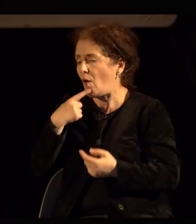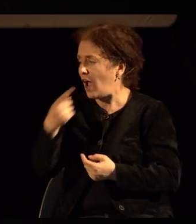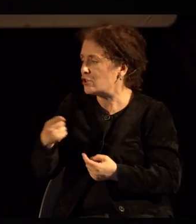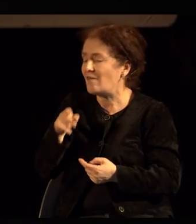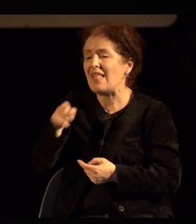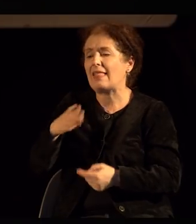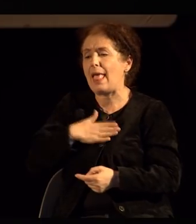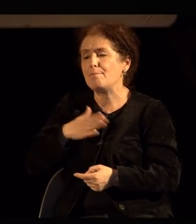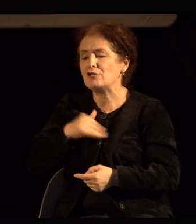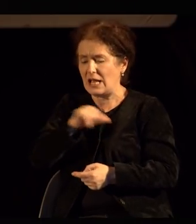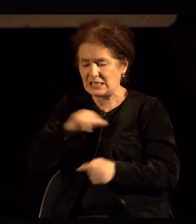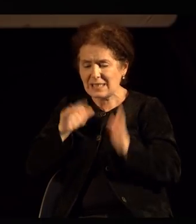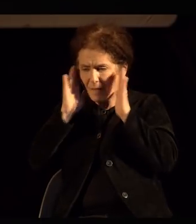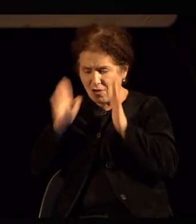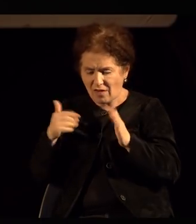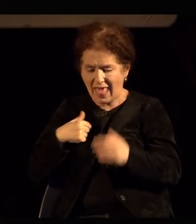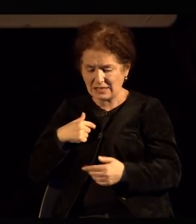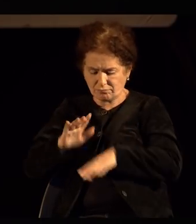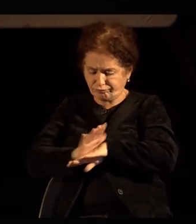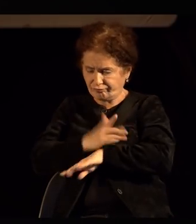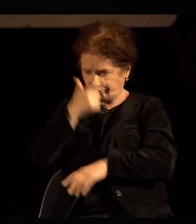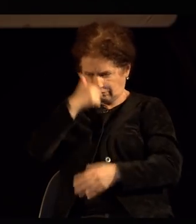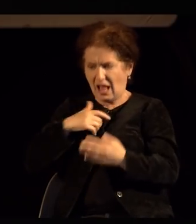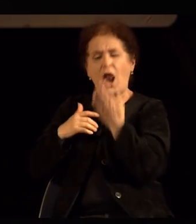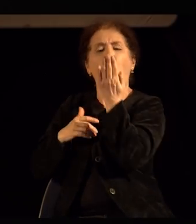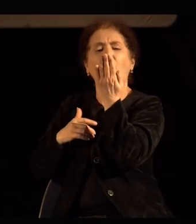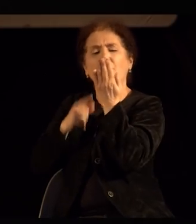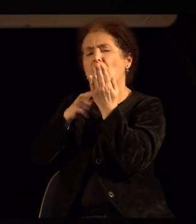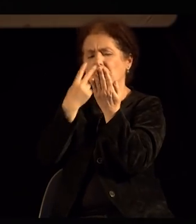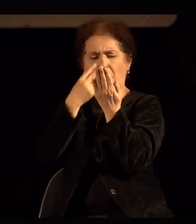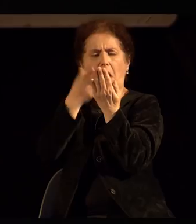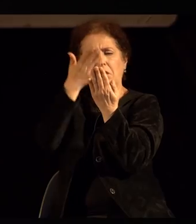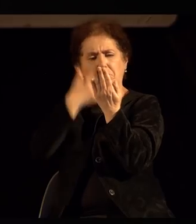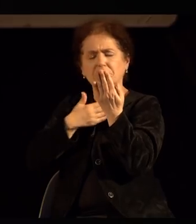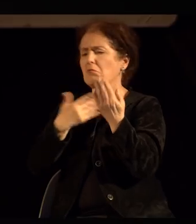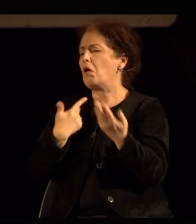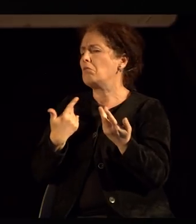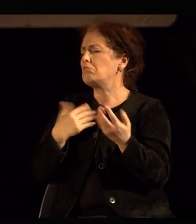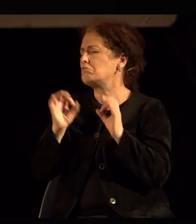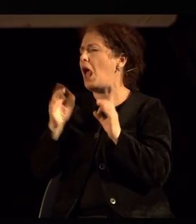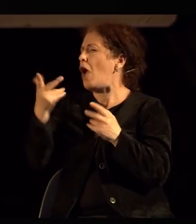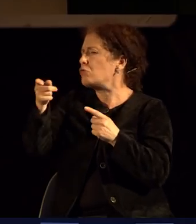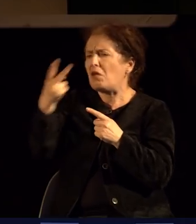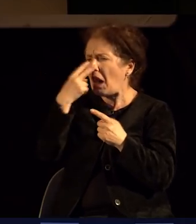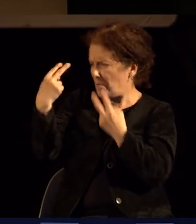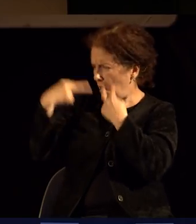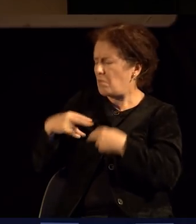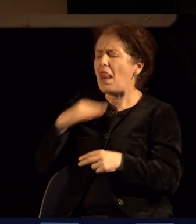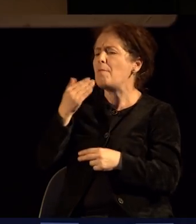имате само доварба во себе, и аз се чувствувам како мислам универзума, како некој му моличам, тоа е друго нешто.